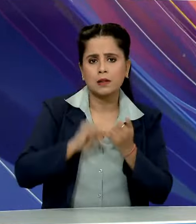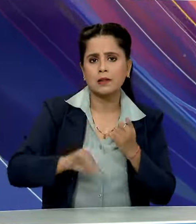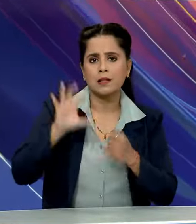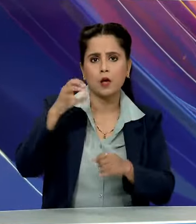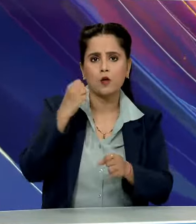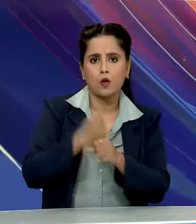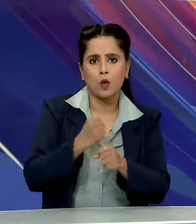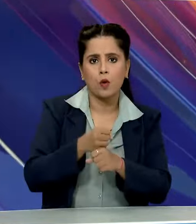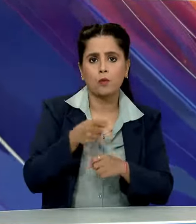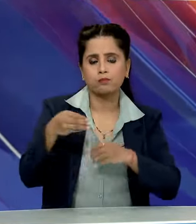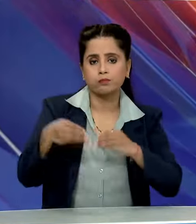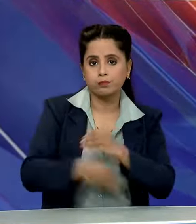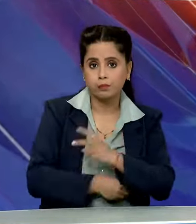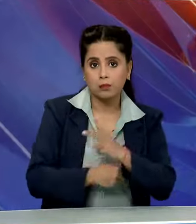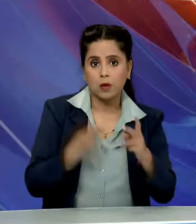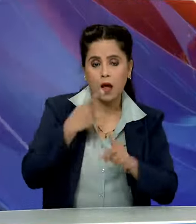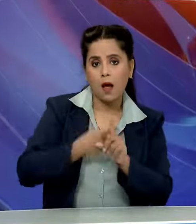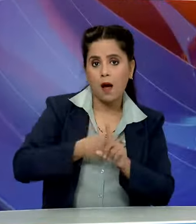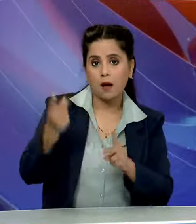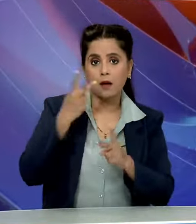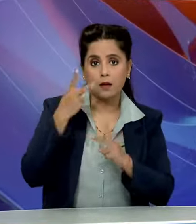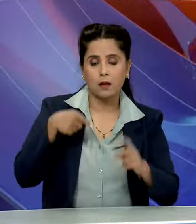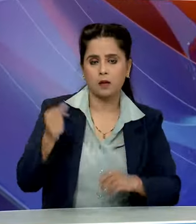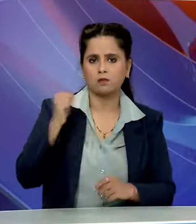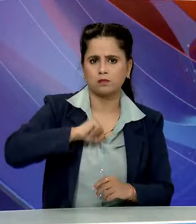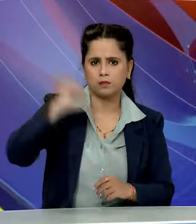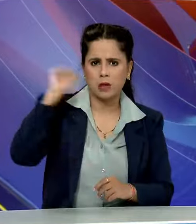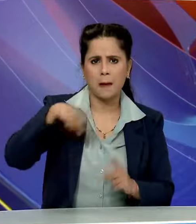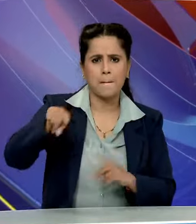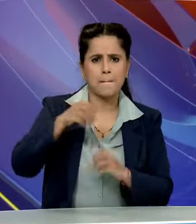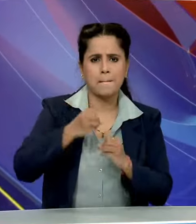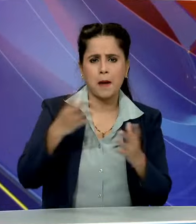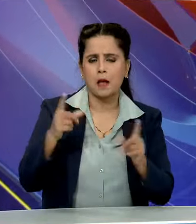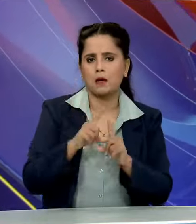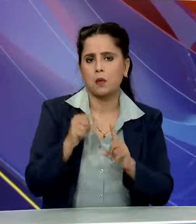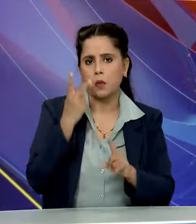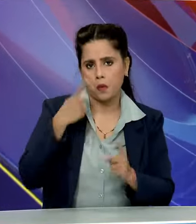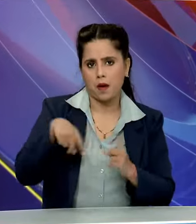सरकार के कथित फ्रिष्टाचार के खिलाफ विरोध प्रिदर्शन किया